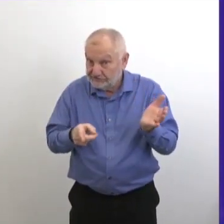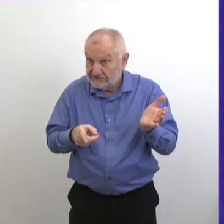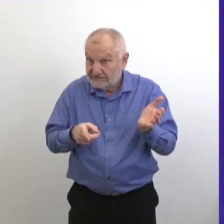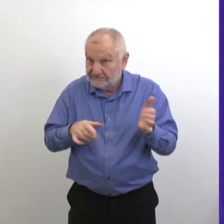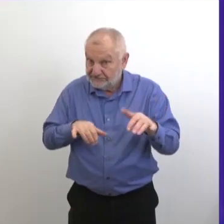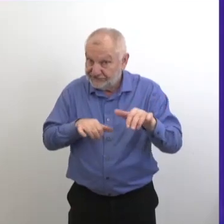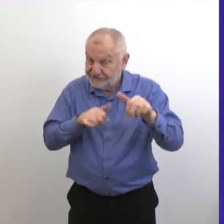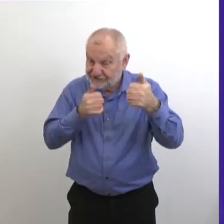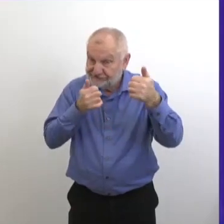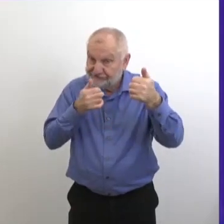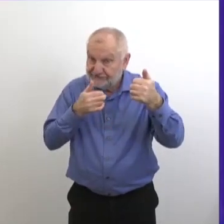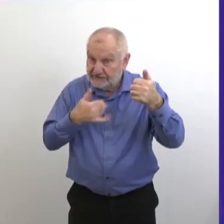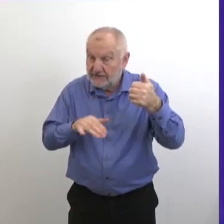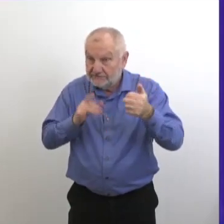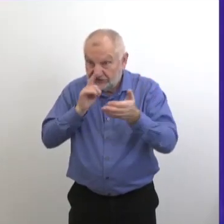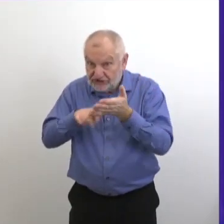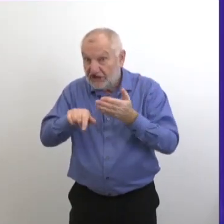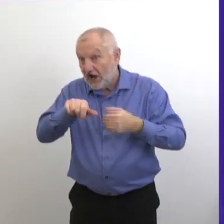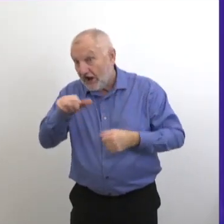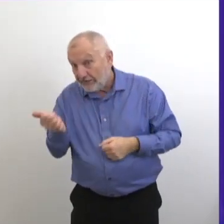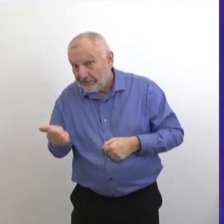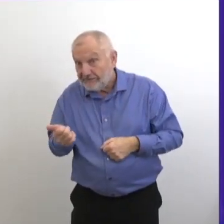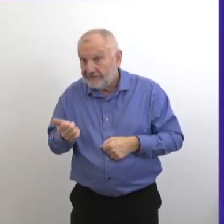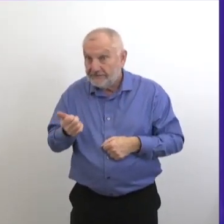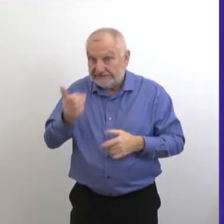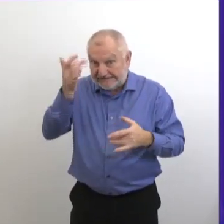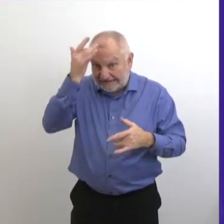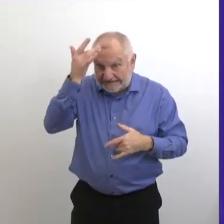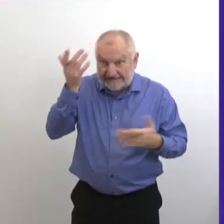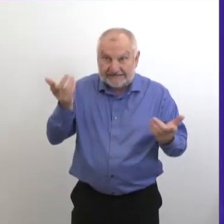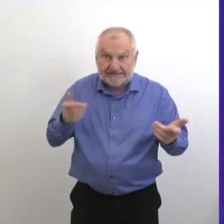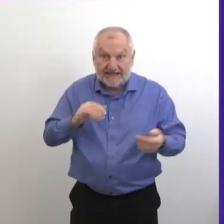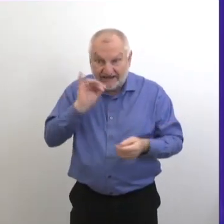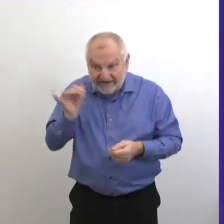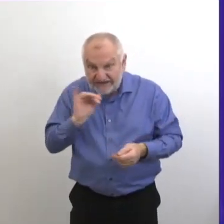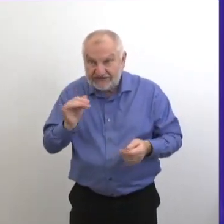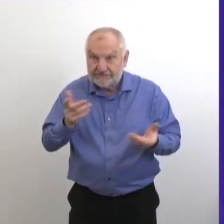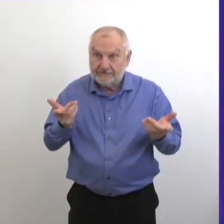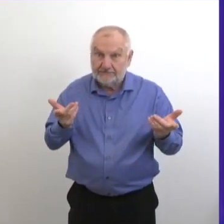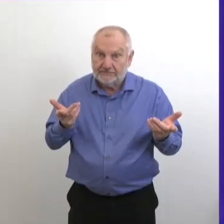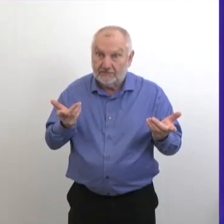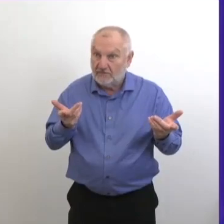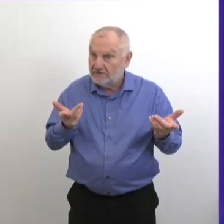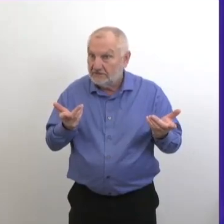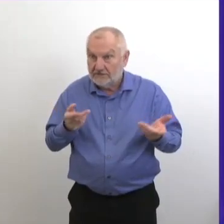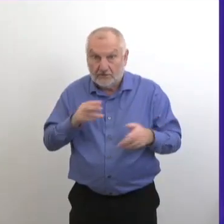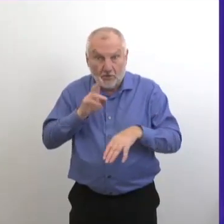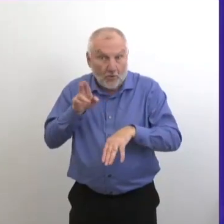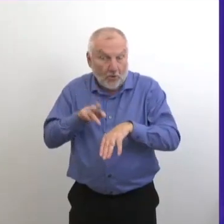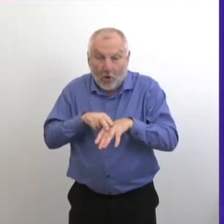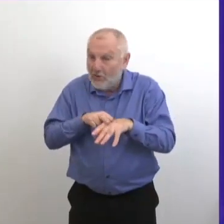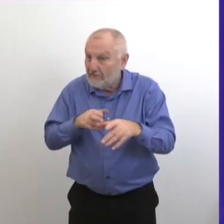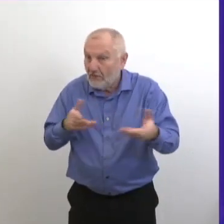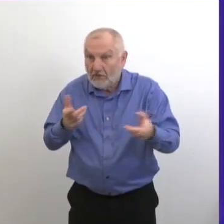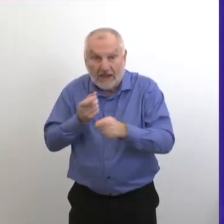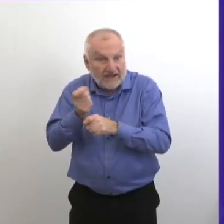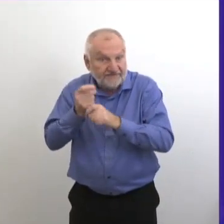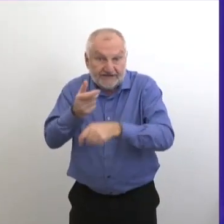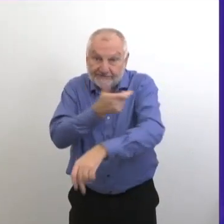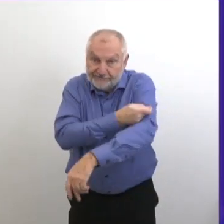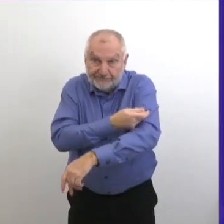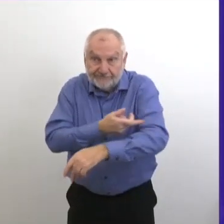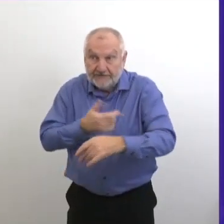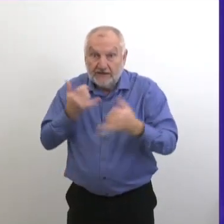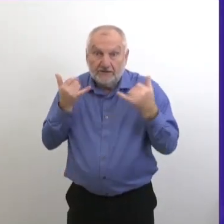Comme, par exemple, les maladies sexuellement transmissibles, les maladies infectieuses, les soins des nouveau-nés.